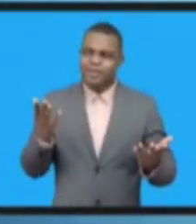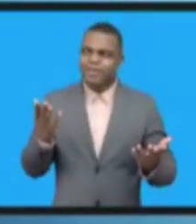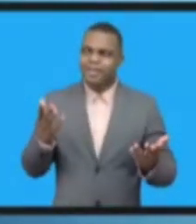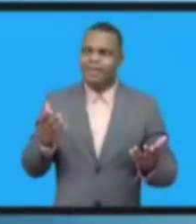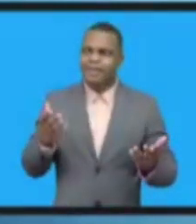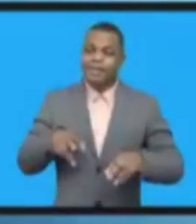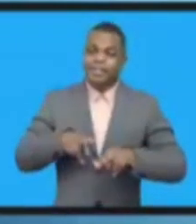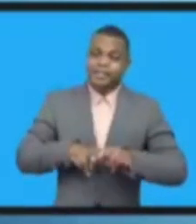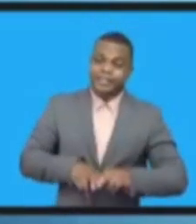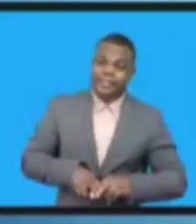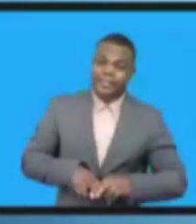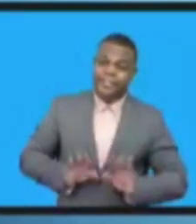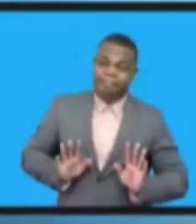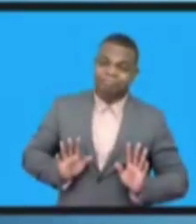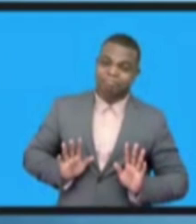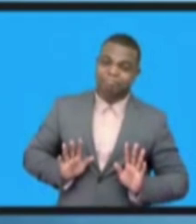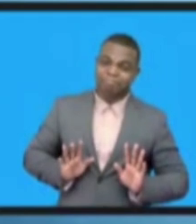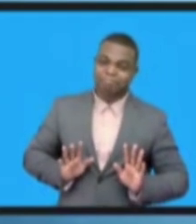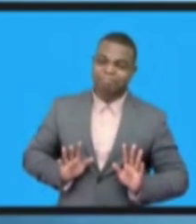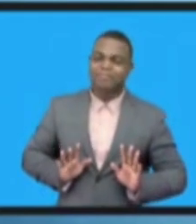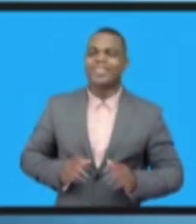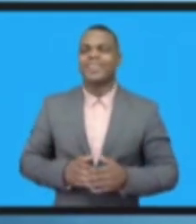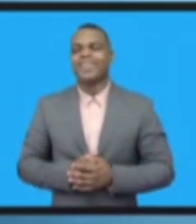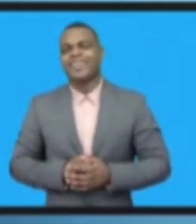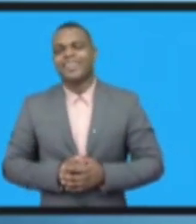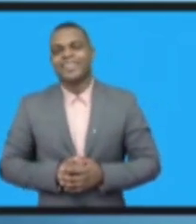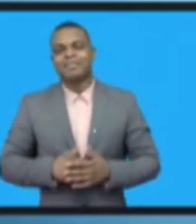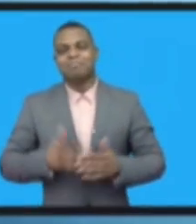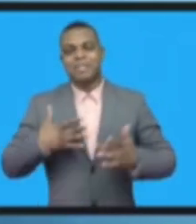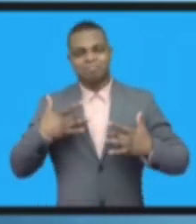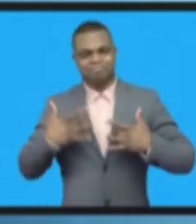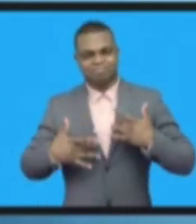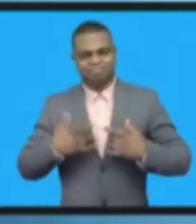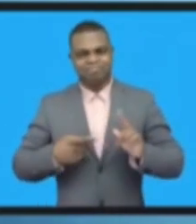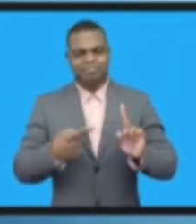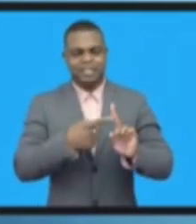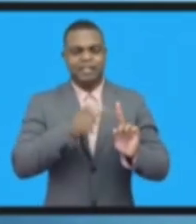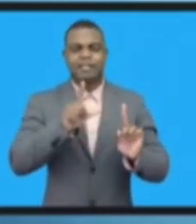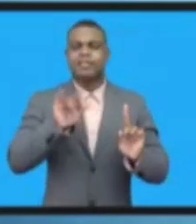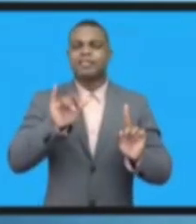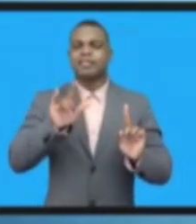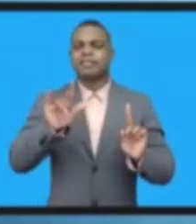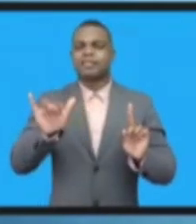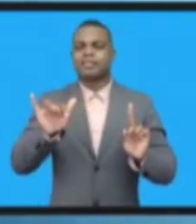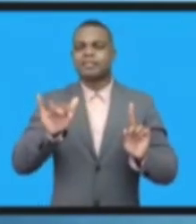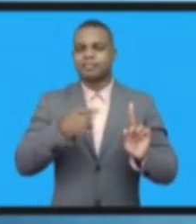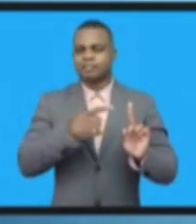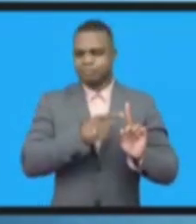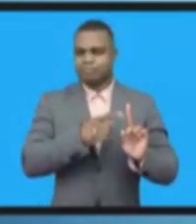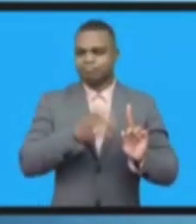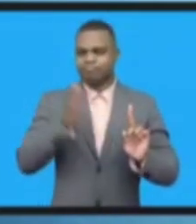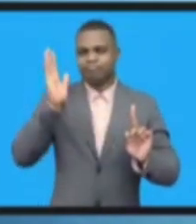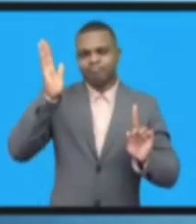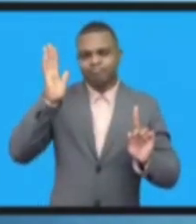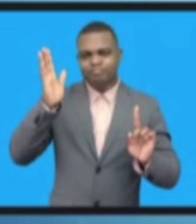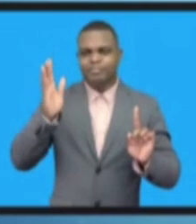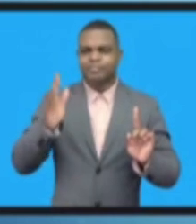приятно услышать сказанное о Лиле. Как бы я хотел опять быть молодым.